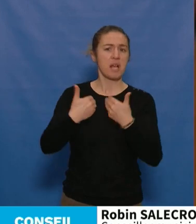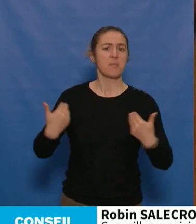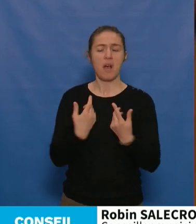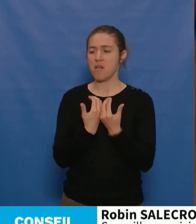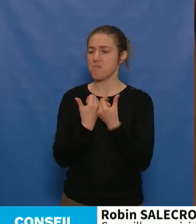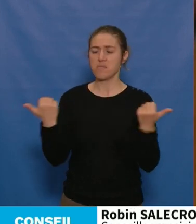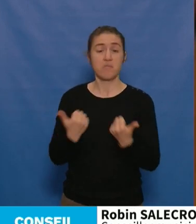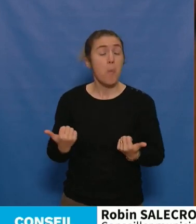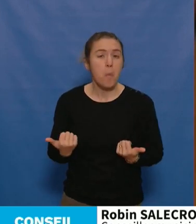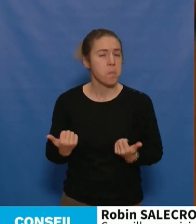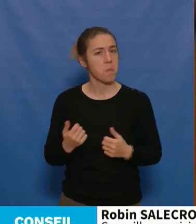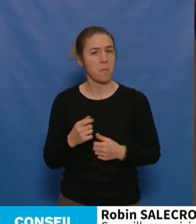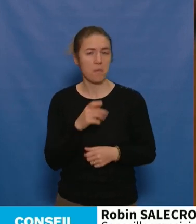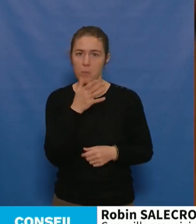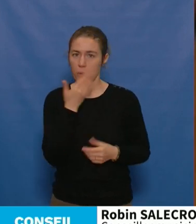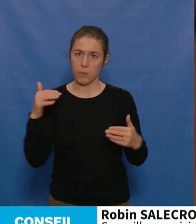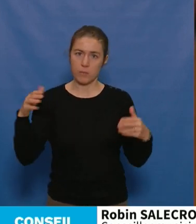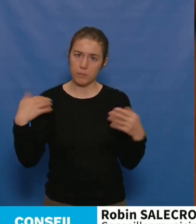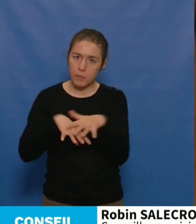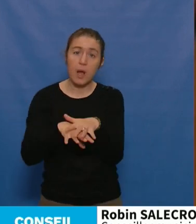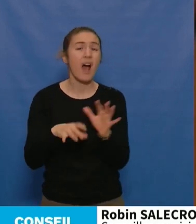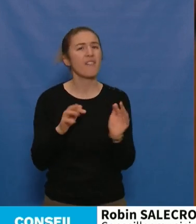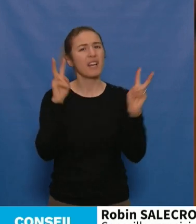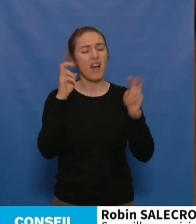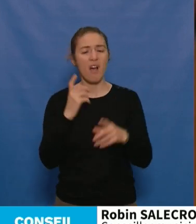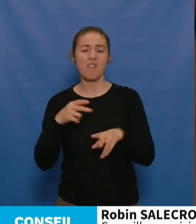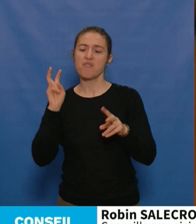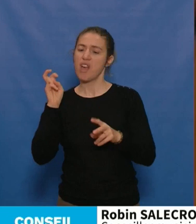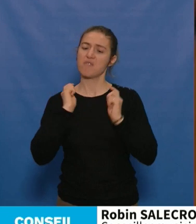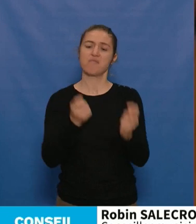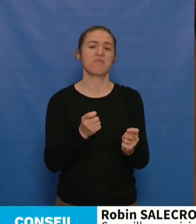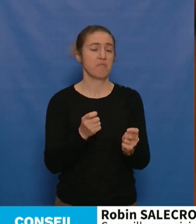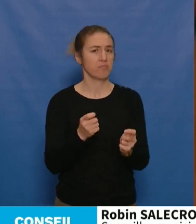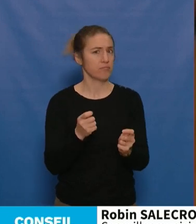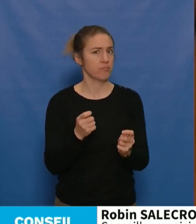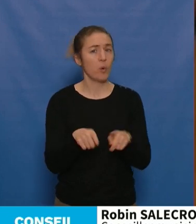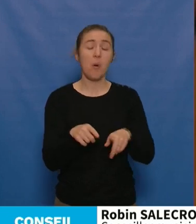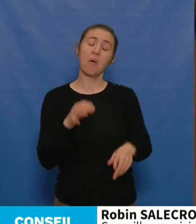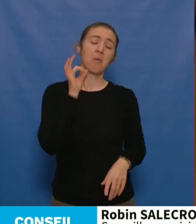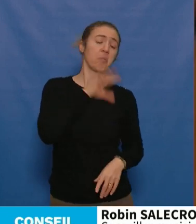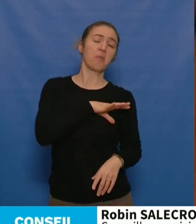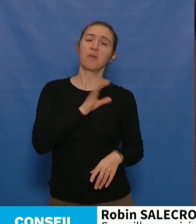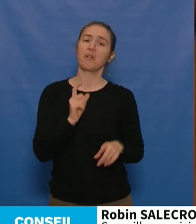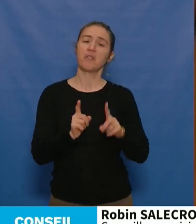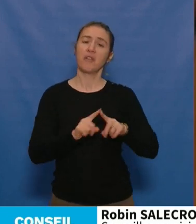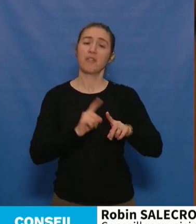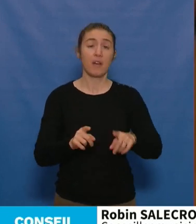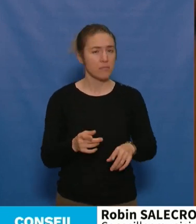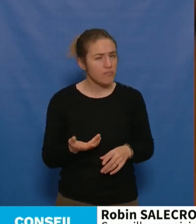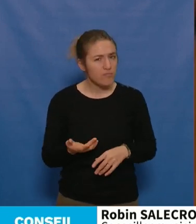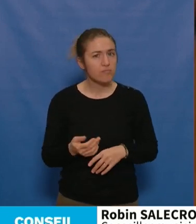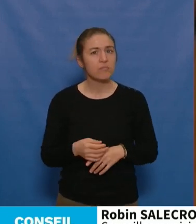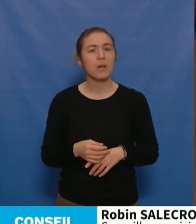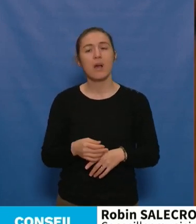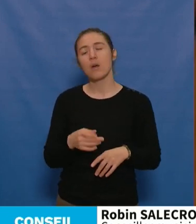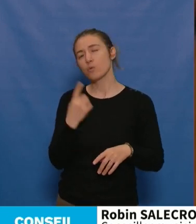utilisant un terme, ma foi, fort péjoratif que celui de verdure, comme s'il s'agissait d'un détail et de petits éléments. Et toujours